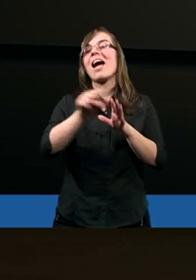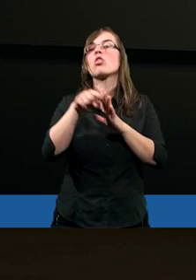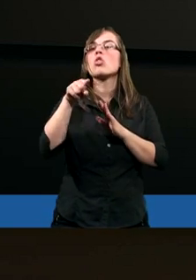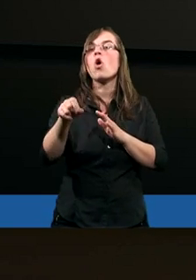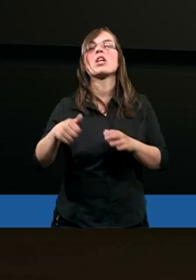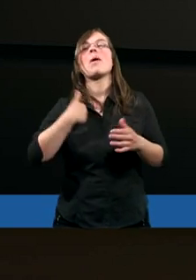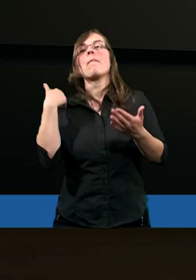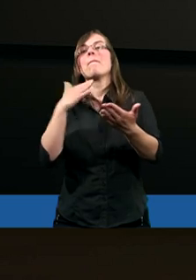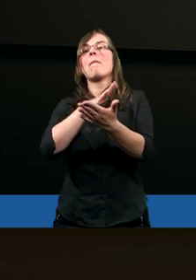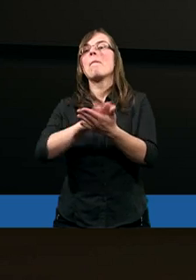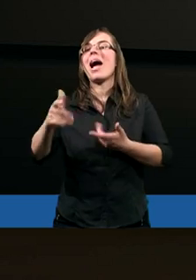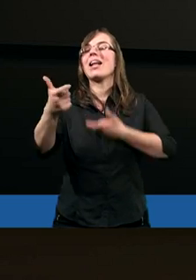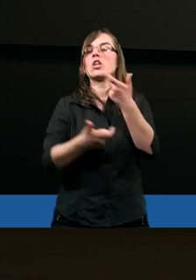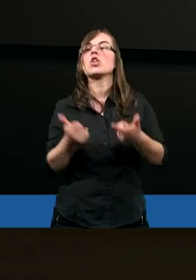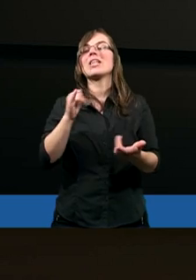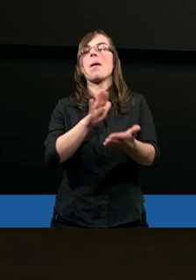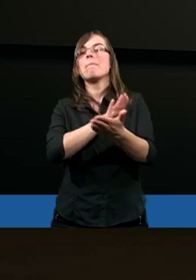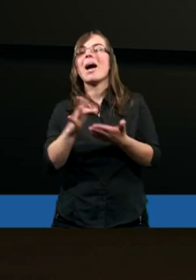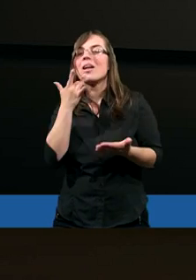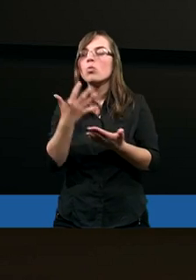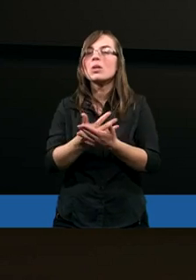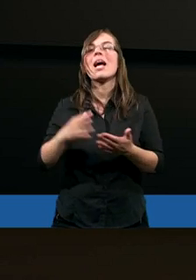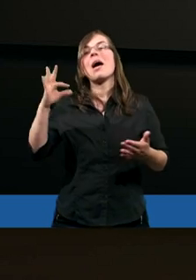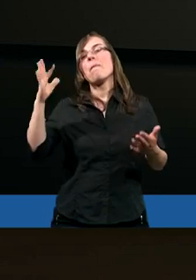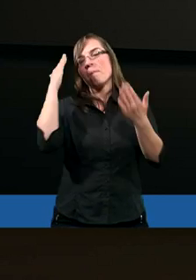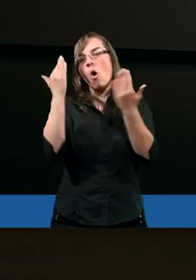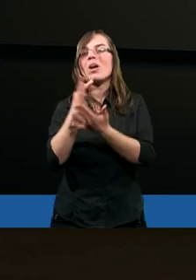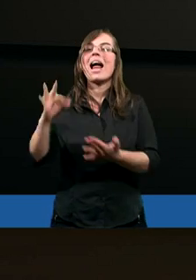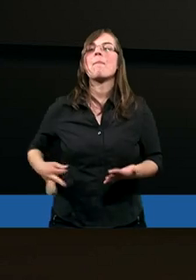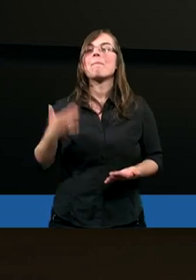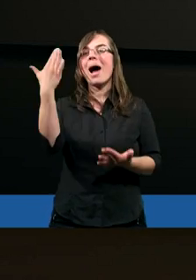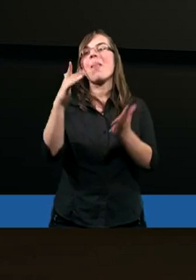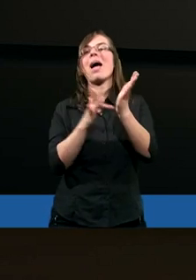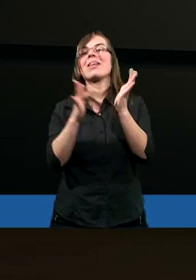bezczynni i bezużyteczni w poznaniu Pana naszego Jezusa Chrystusa.